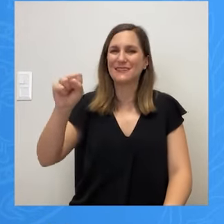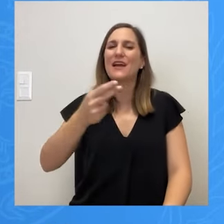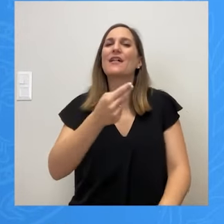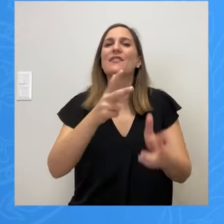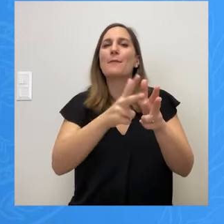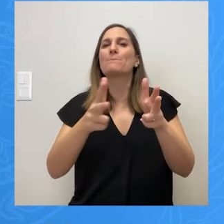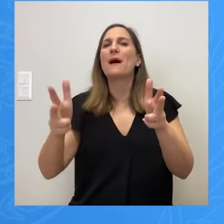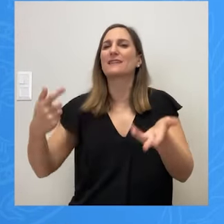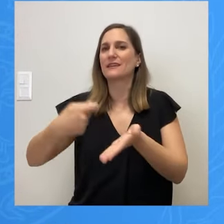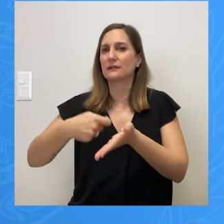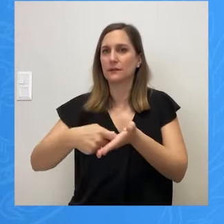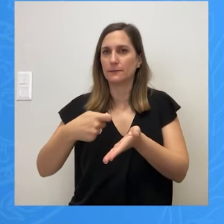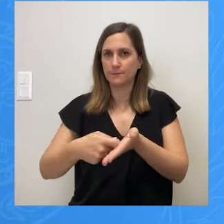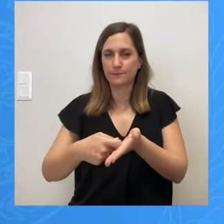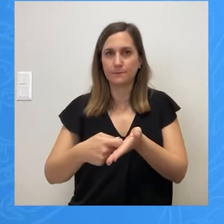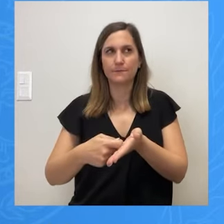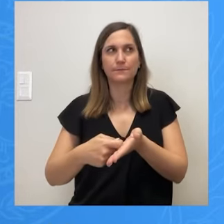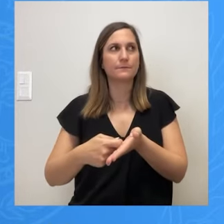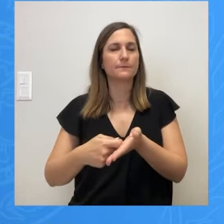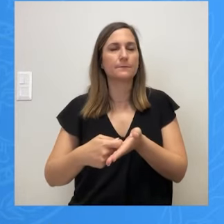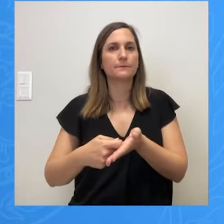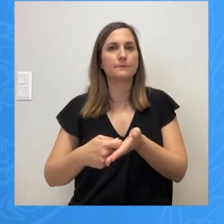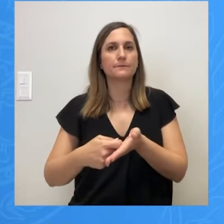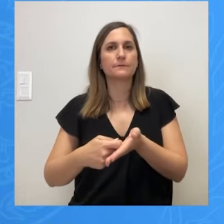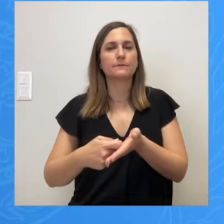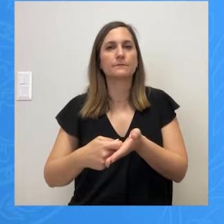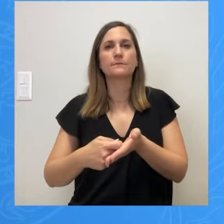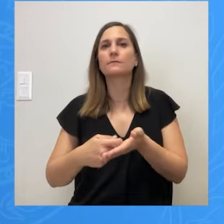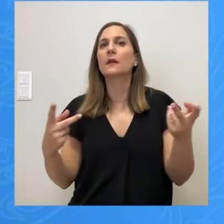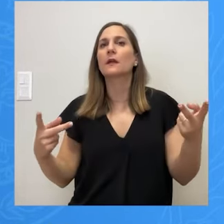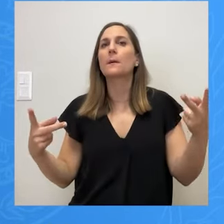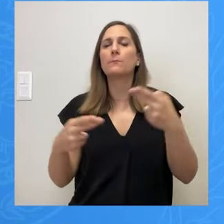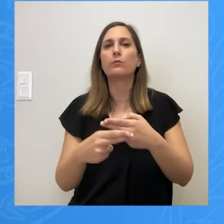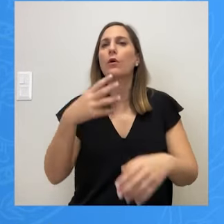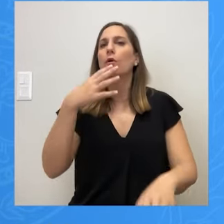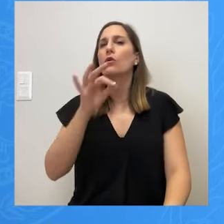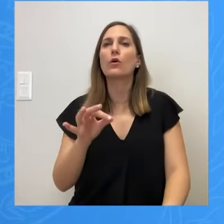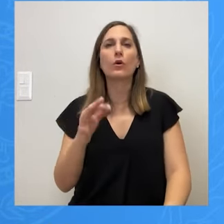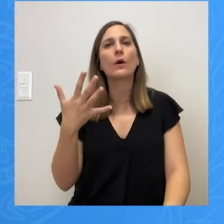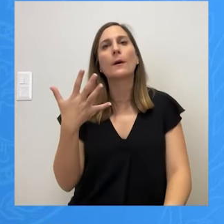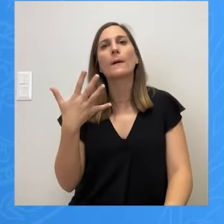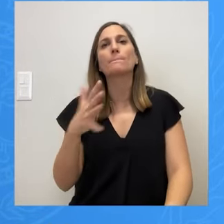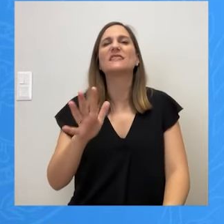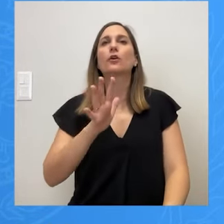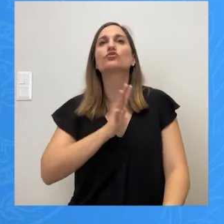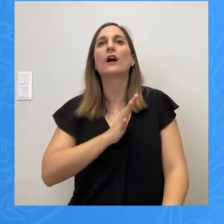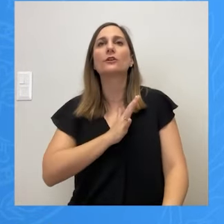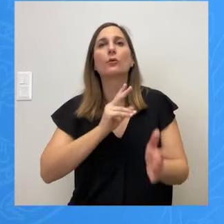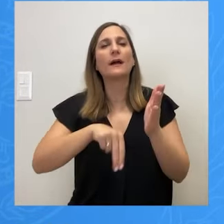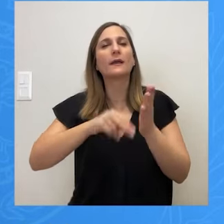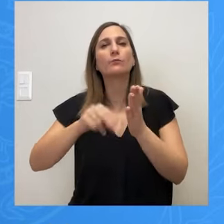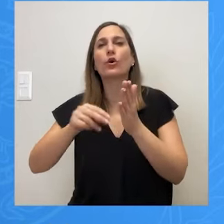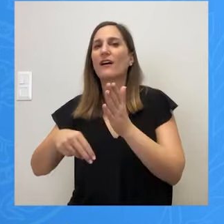σταμάτησε, κύριε Γεωργιάδη, γιατί ήρθαν 500 υπογραφές κατοίκων. 500 υπογραφές